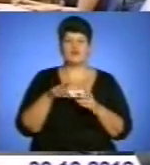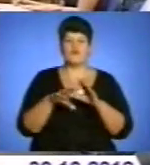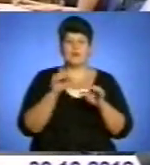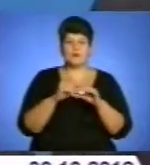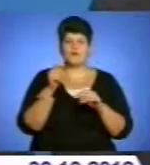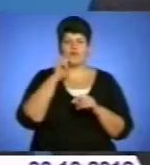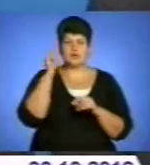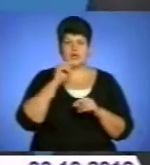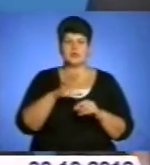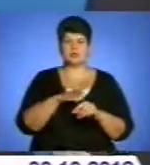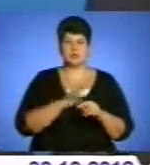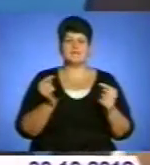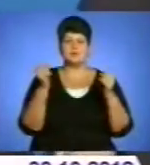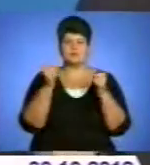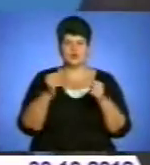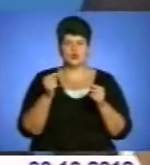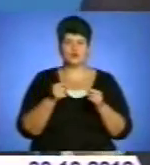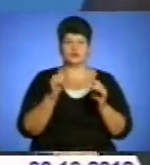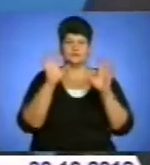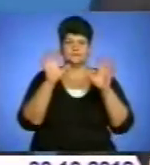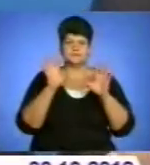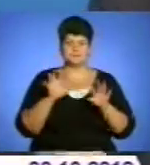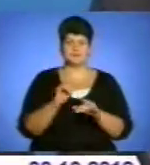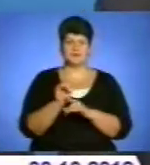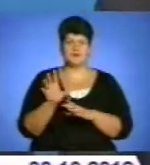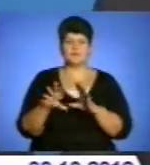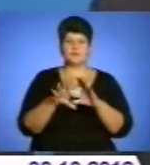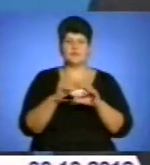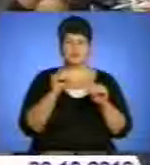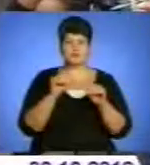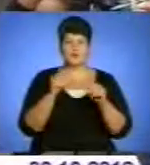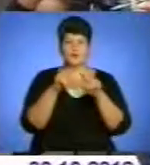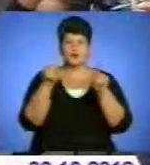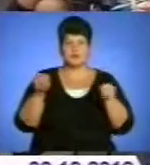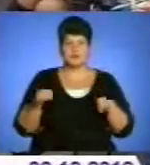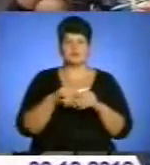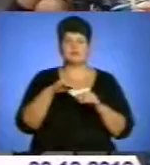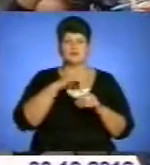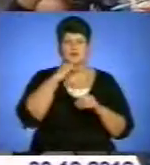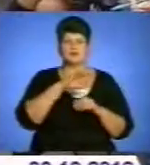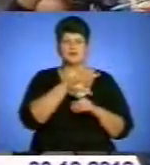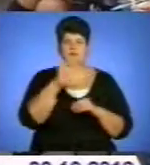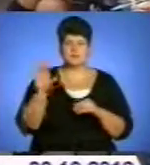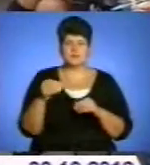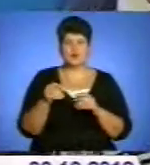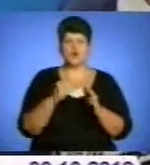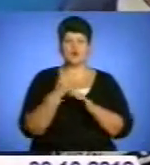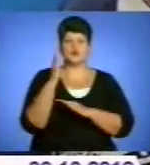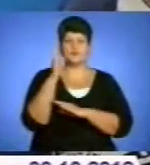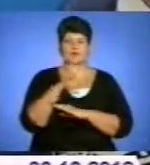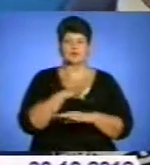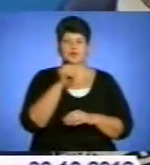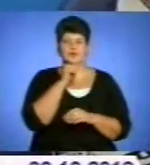Україні відбілися відповідно до усіх міжнародних стандартів. Виборчих бюлетенів вистачило всім, і голосування було таємним. Суттєвих порушень